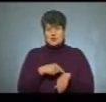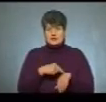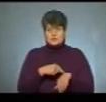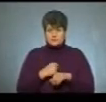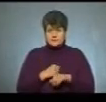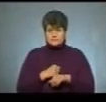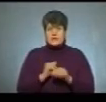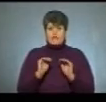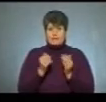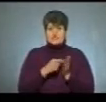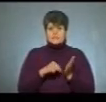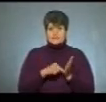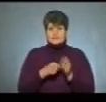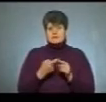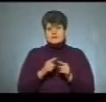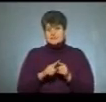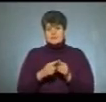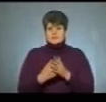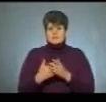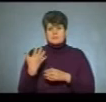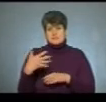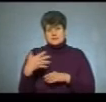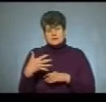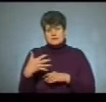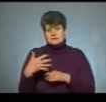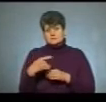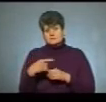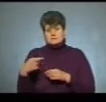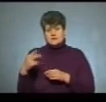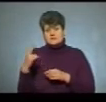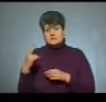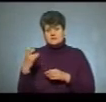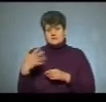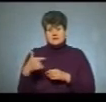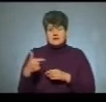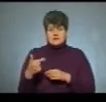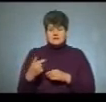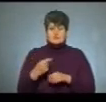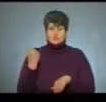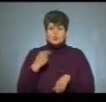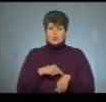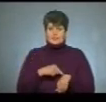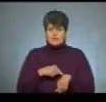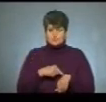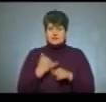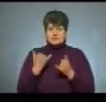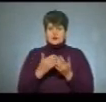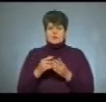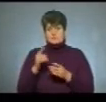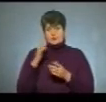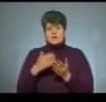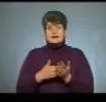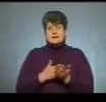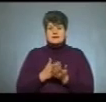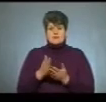В менших містах ця ціна коливається від 50 до 250 гривень. Зараз є популярним напрямок підготовки до